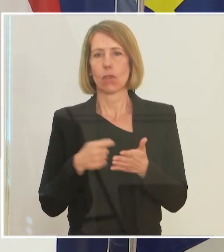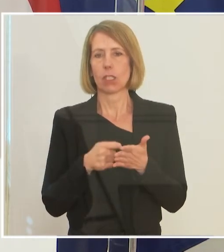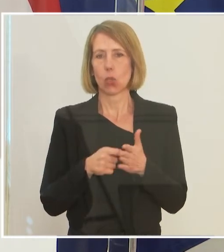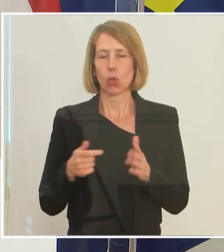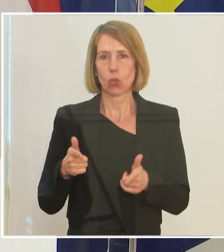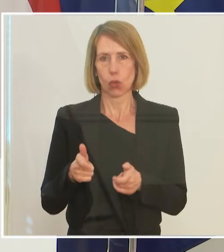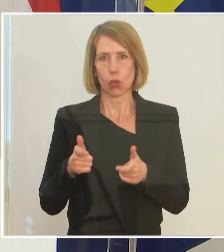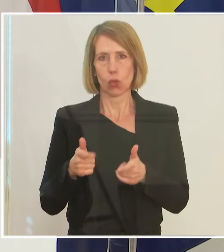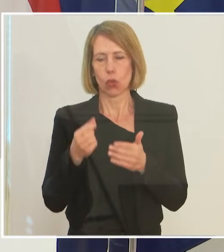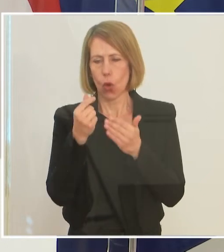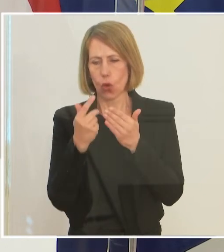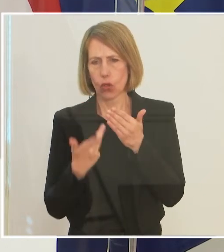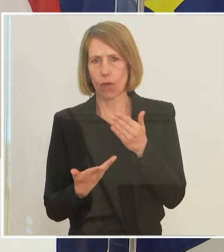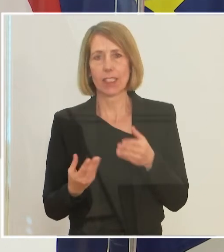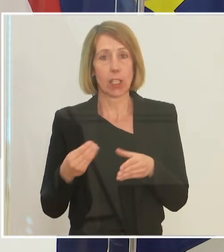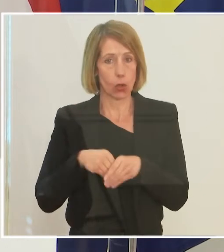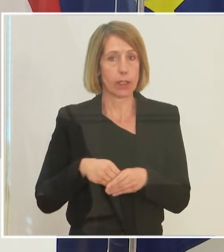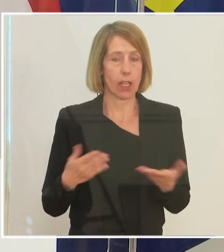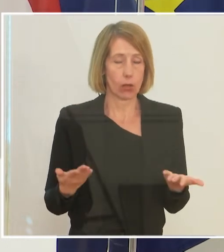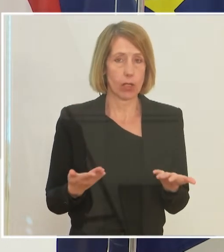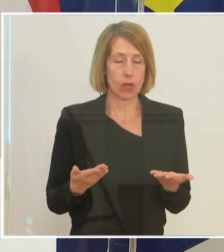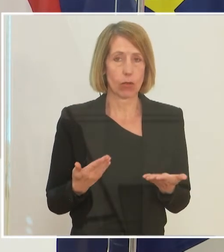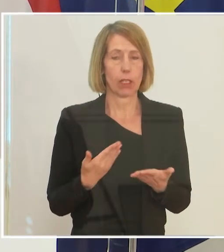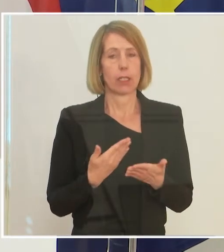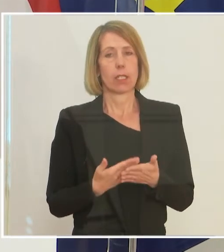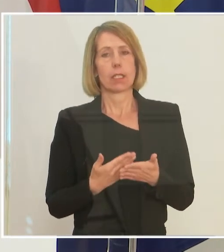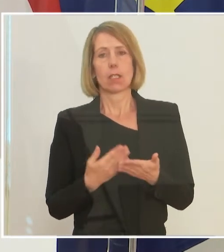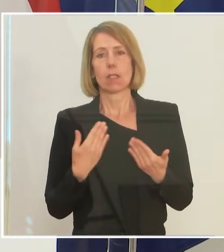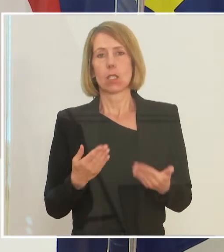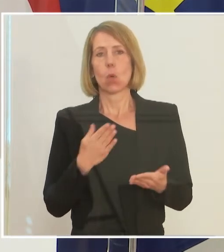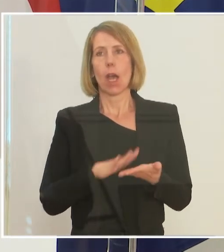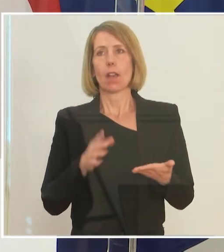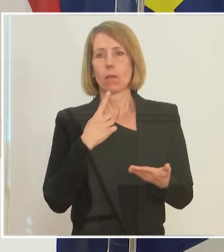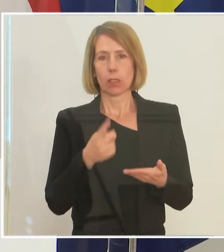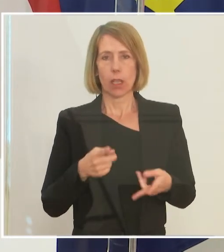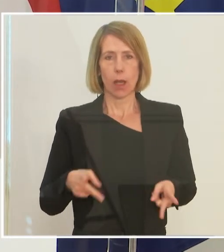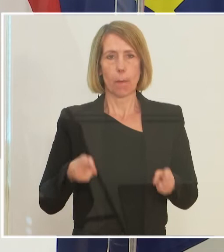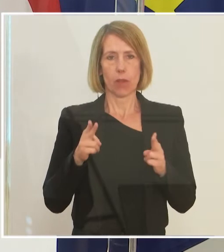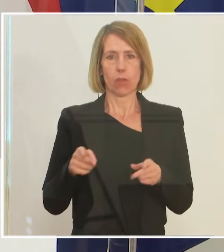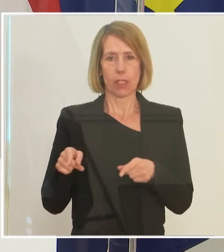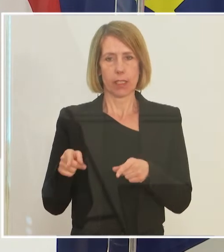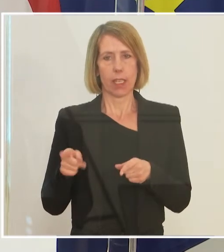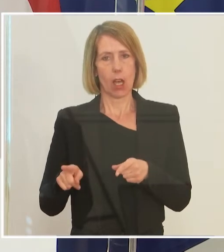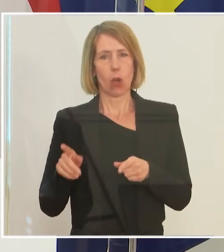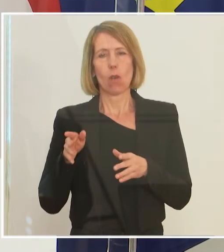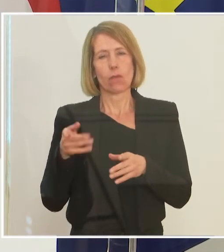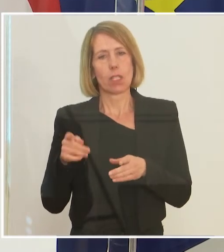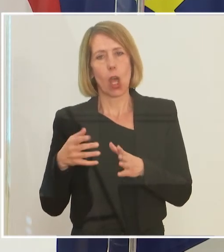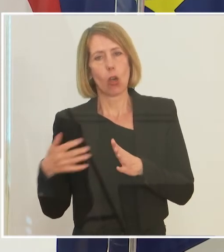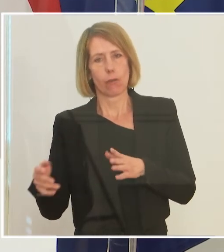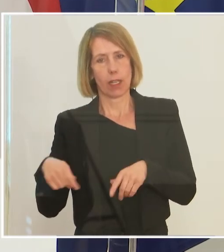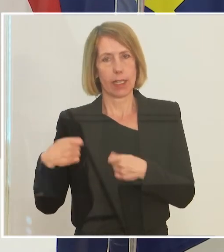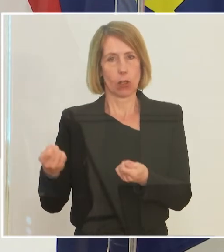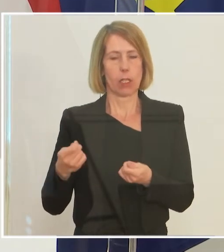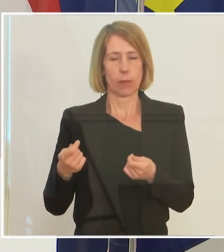All die sind natürlich auch, und da kann ich jetzt dazu nichts sagen, befristet. Da wird es auch Verlängerungen geben. Also das Ganze muss